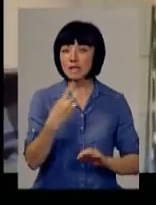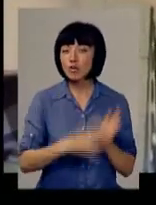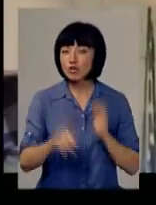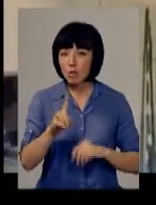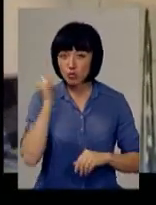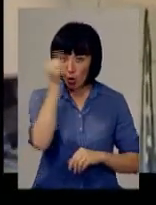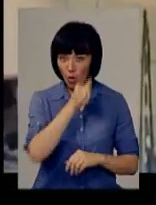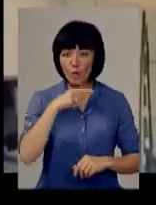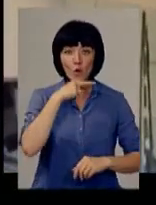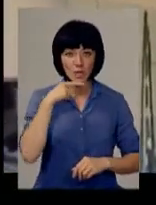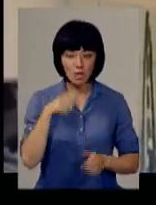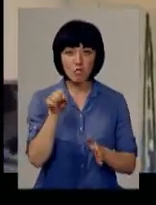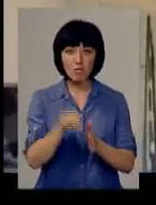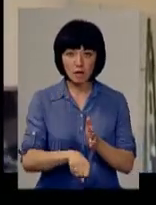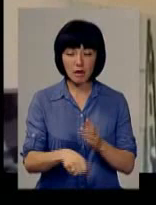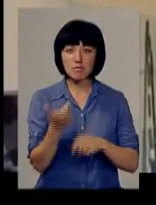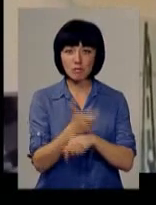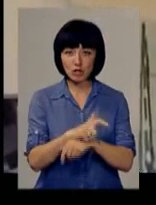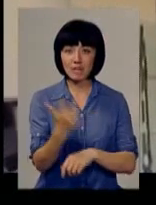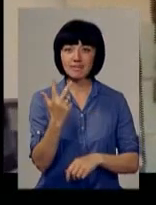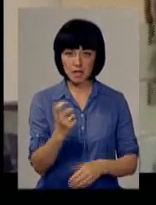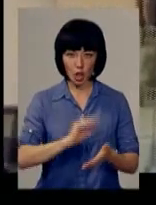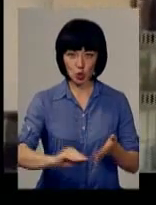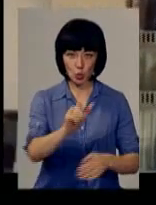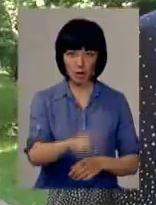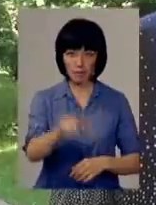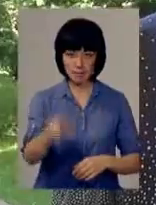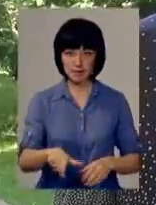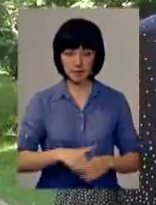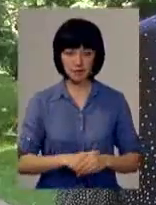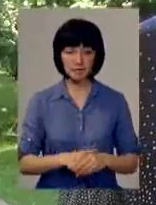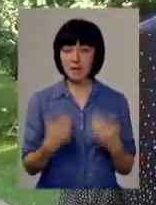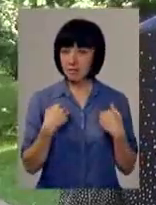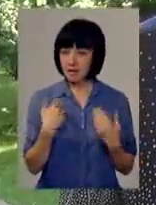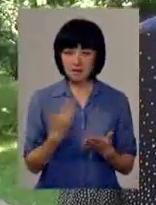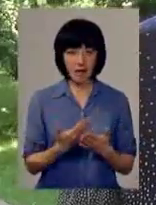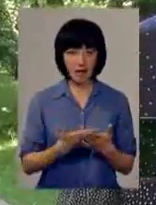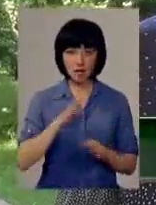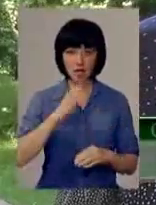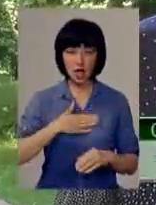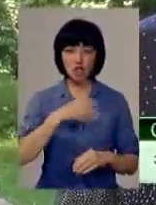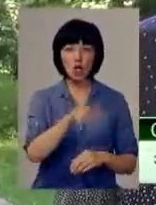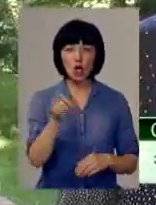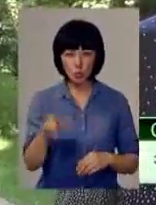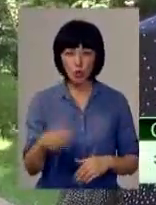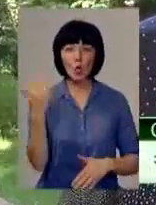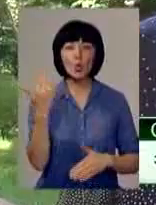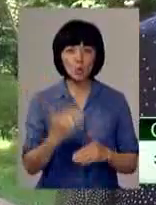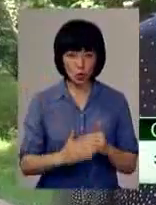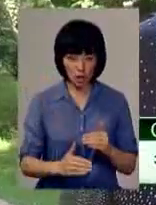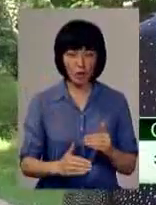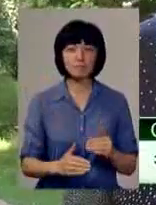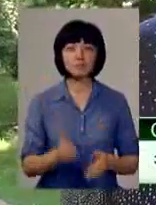року, у Росії вбили більше як 300 журналістів. Мені здається, що наші люди вже досить